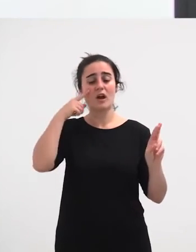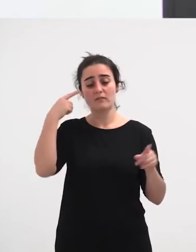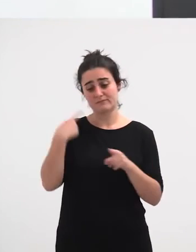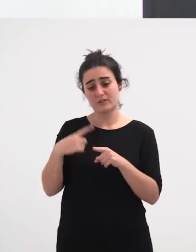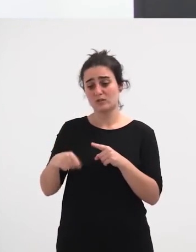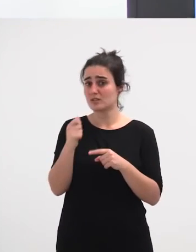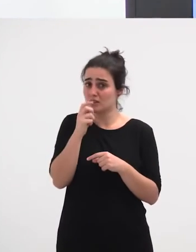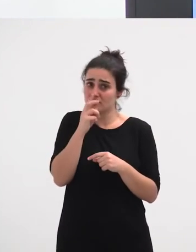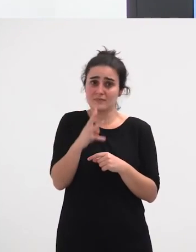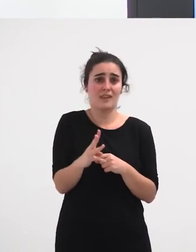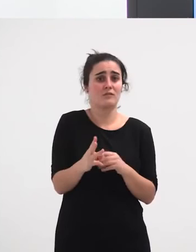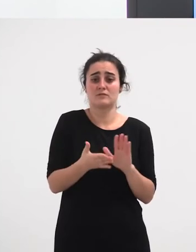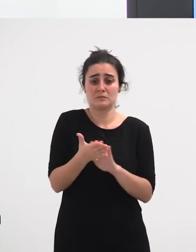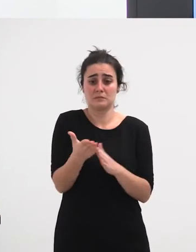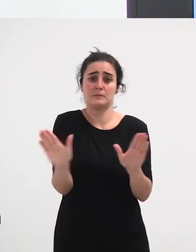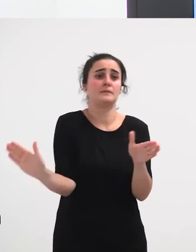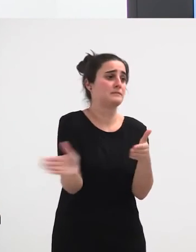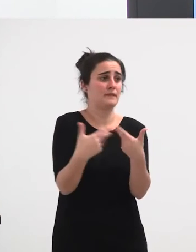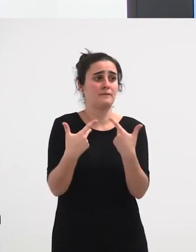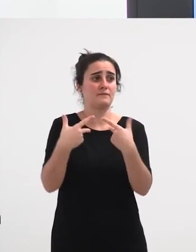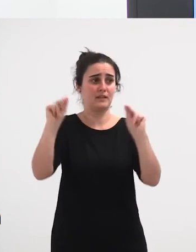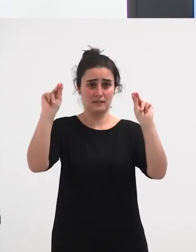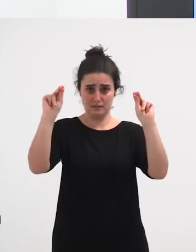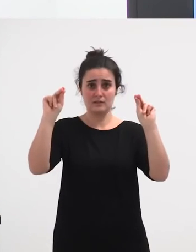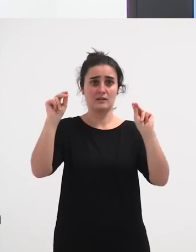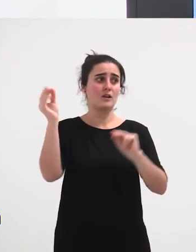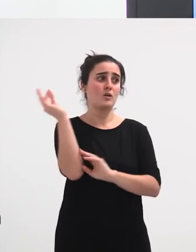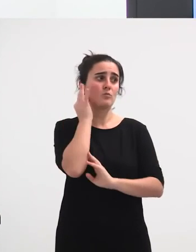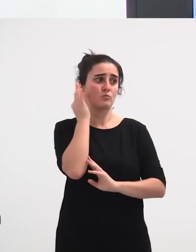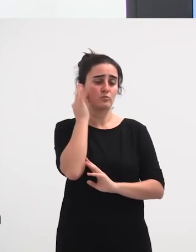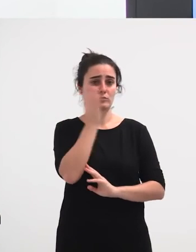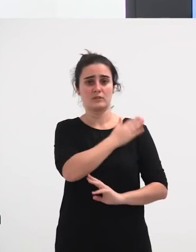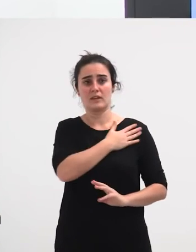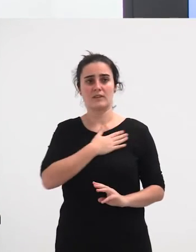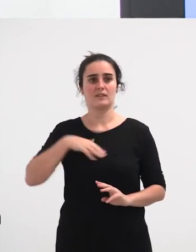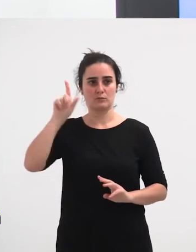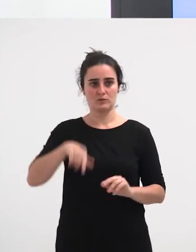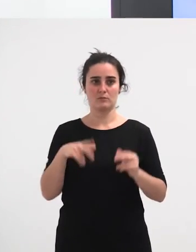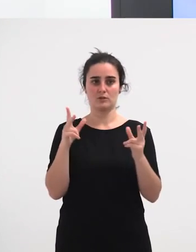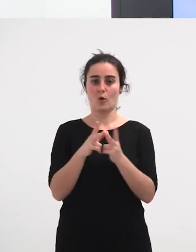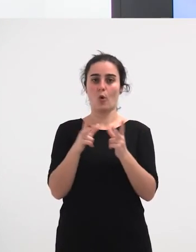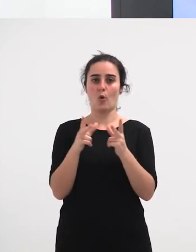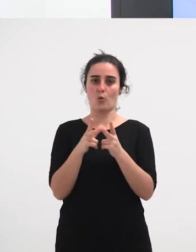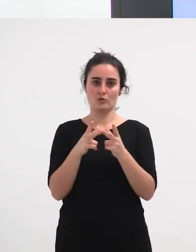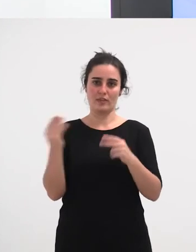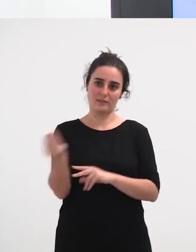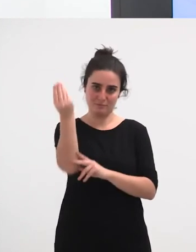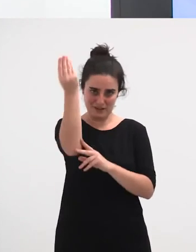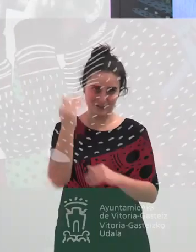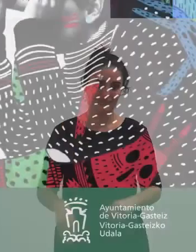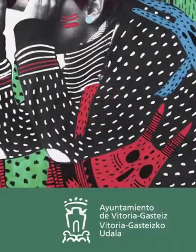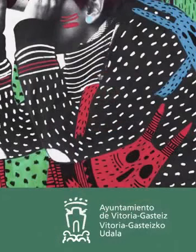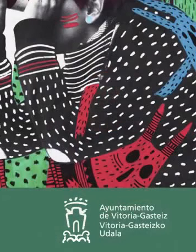bat urtera bukatute goentea. Emakumeak ez gubideak ditugunean, gizartea horretxem delak. Txalobat.